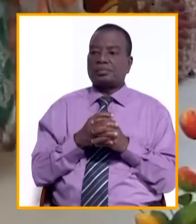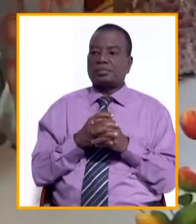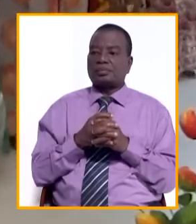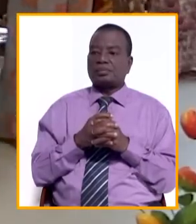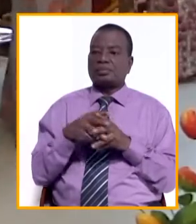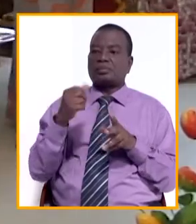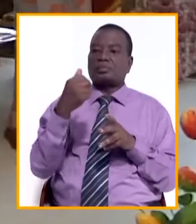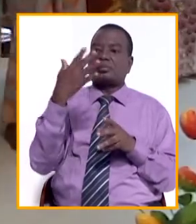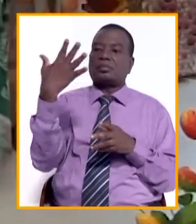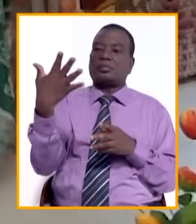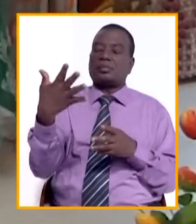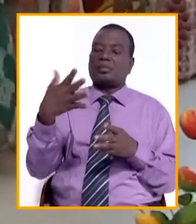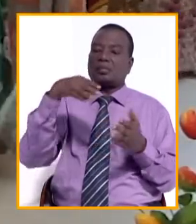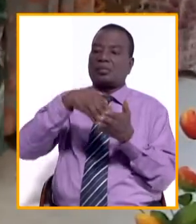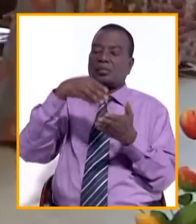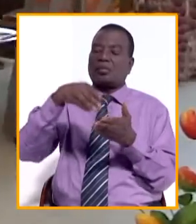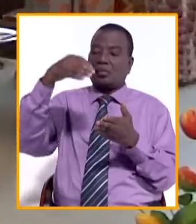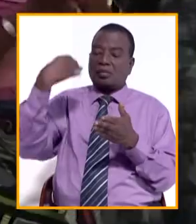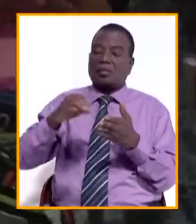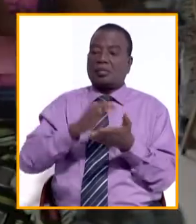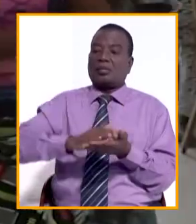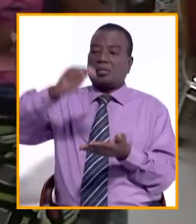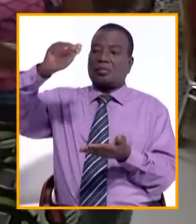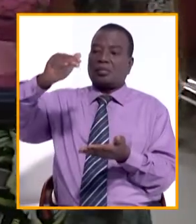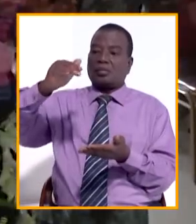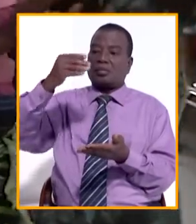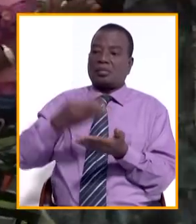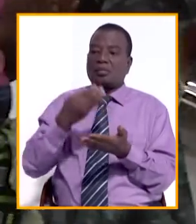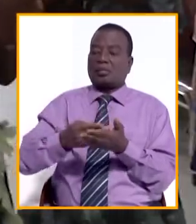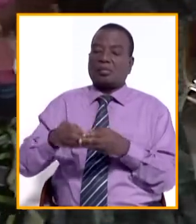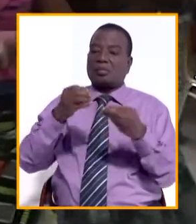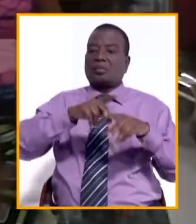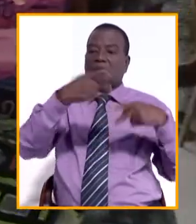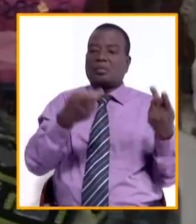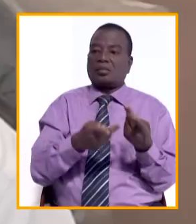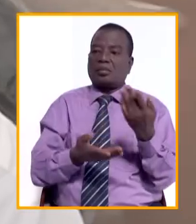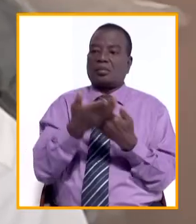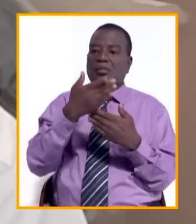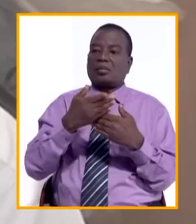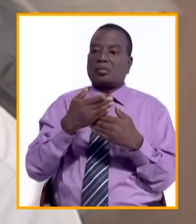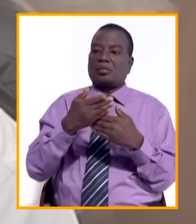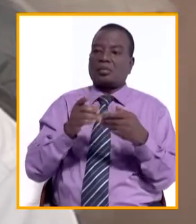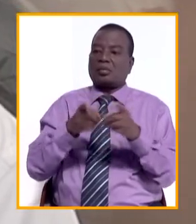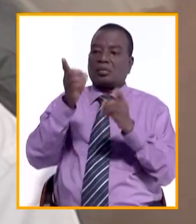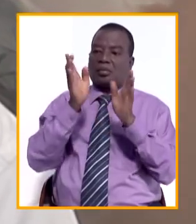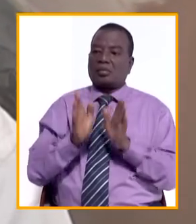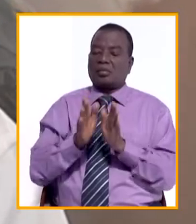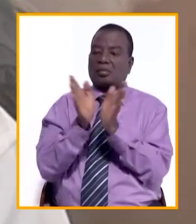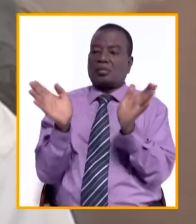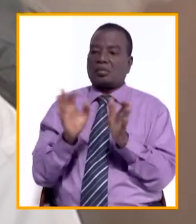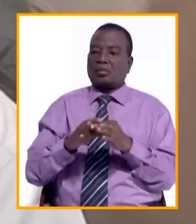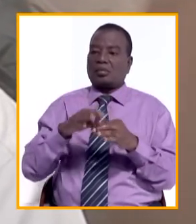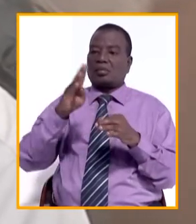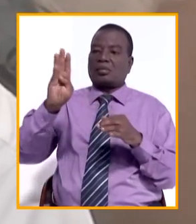15 millions de francs CFA, c'est le montant du fonds mis en place par Kinapara Koulibaly, directeur général